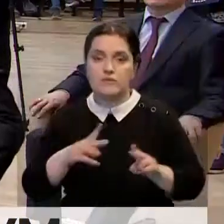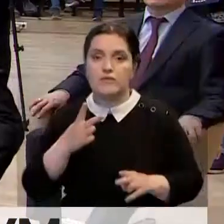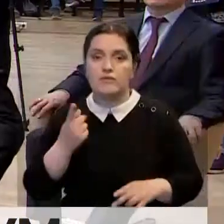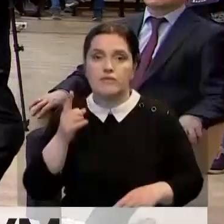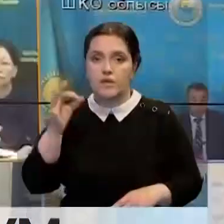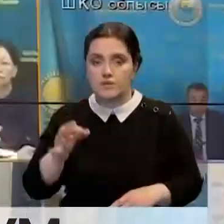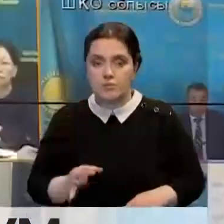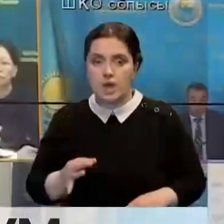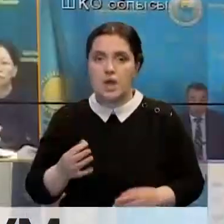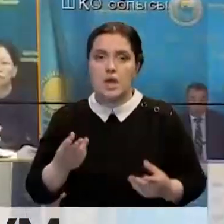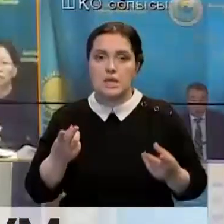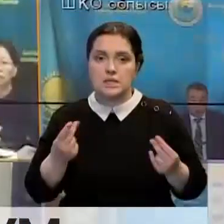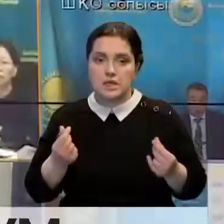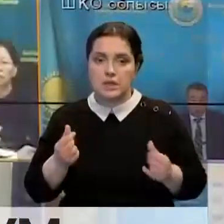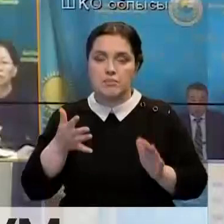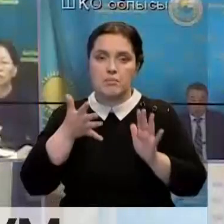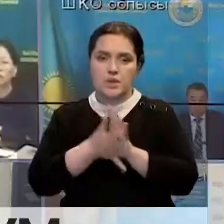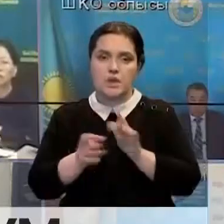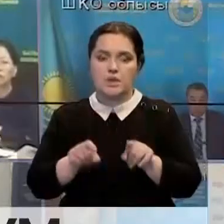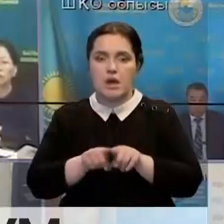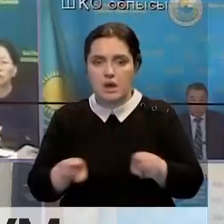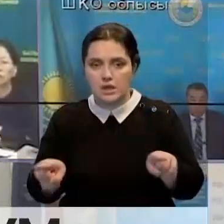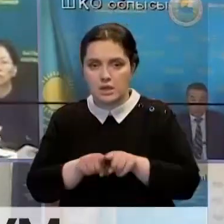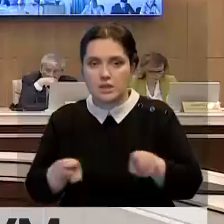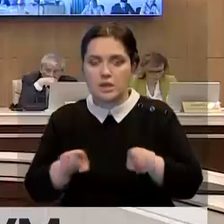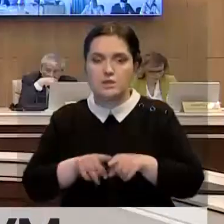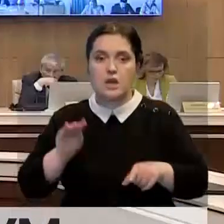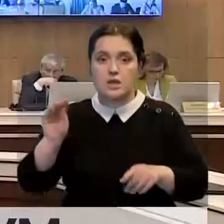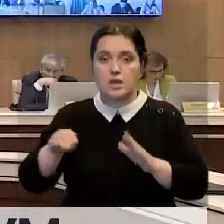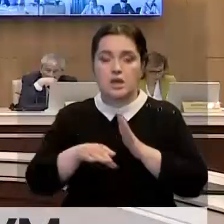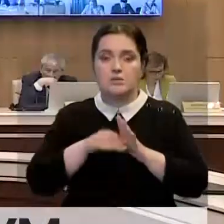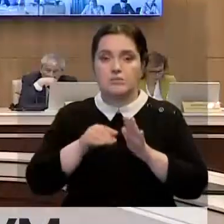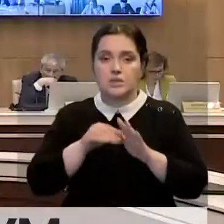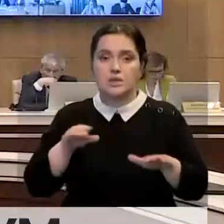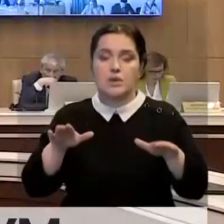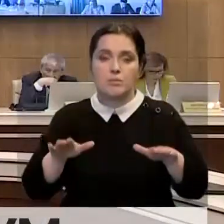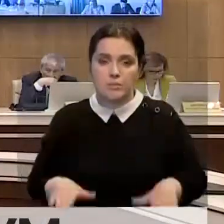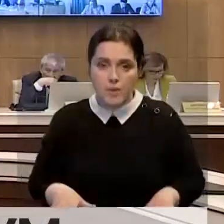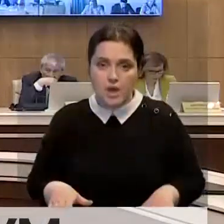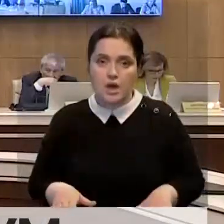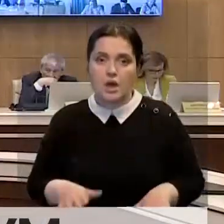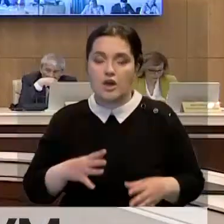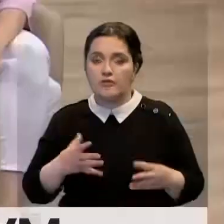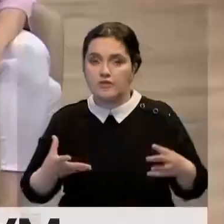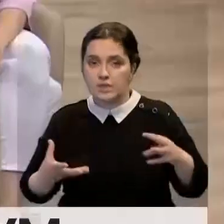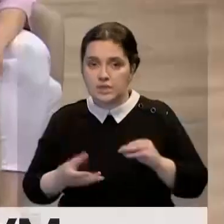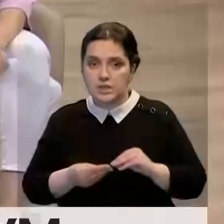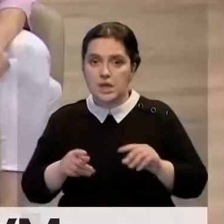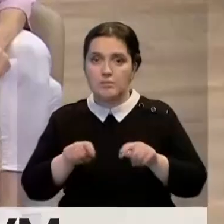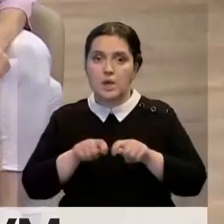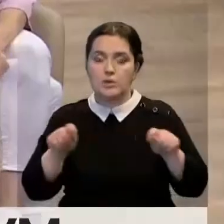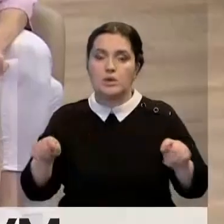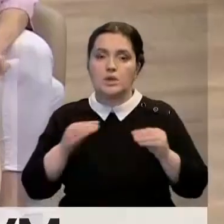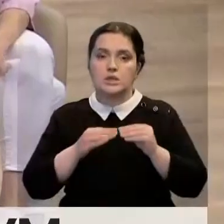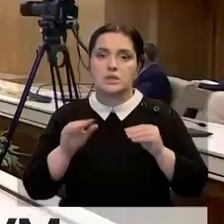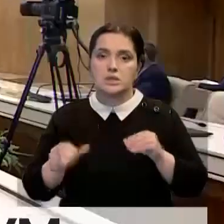Оставшиеся 21% от выделенной суммы планируют потратить на агитацию и оснащение избирательных участков. В